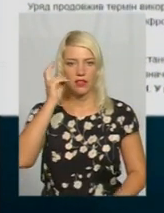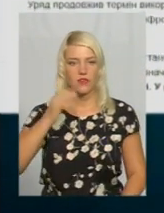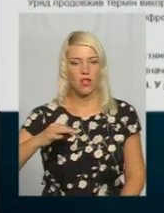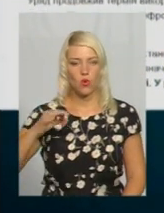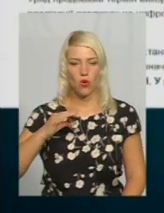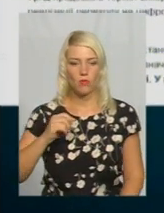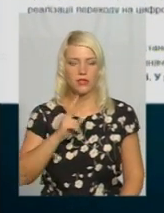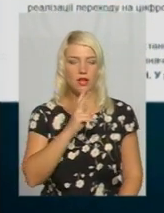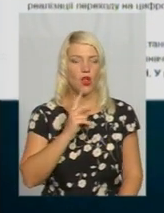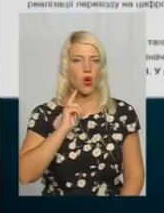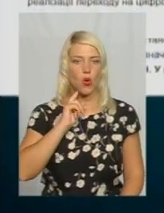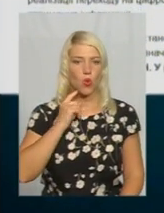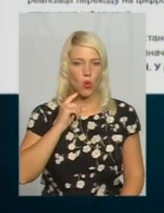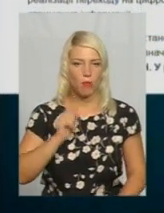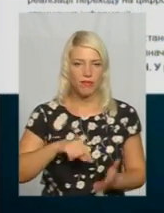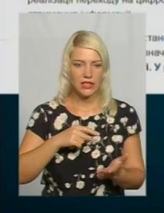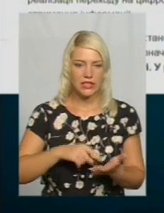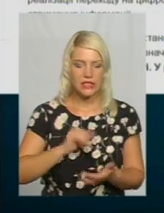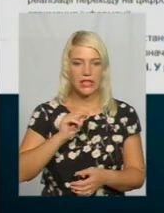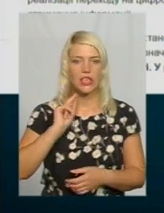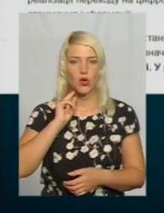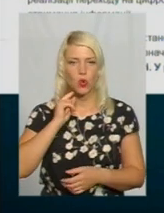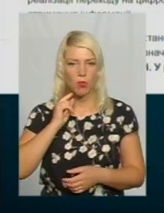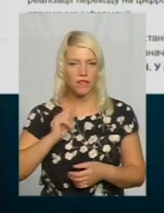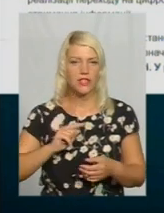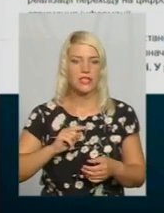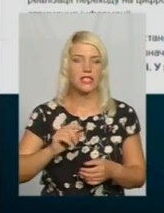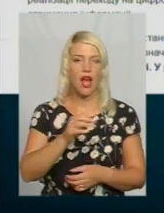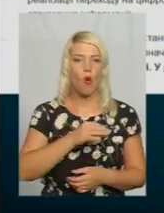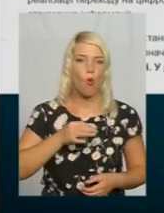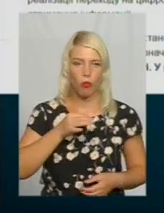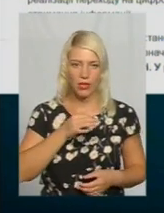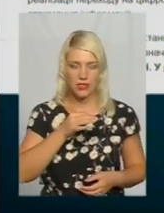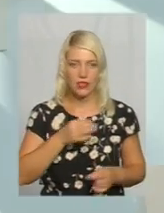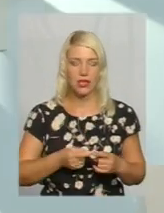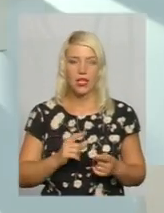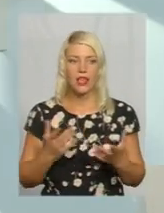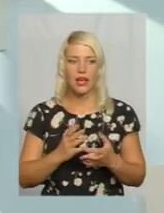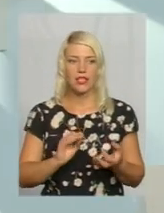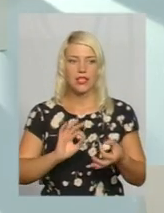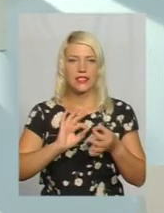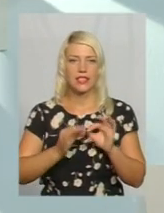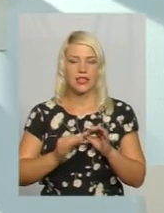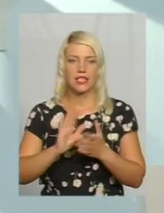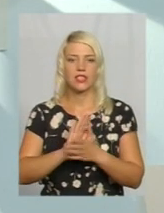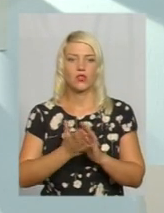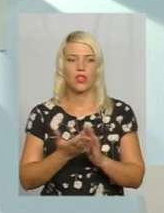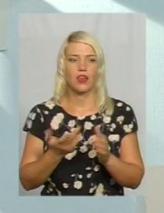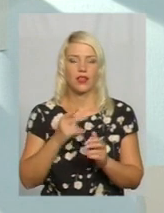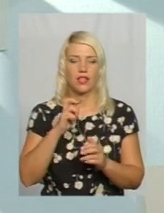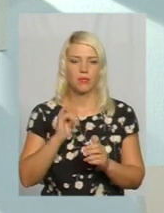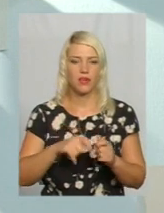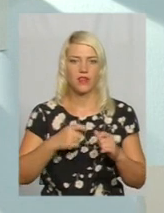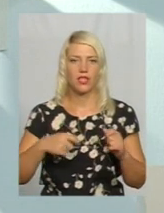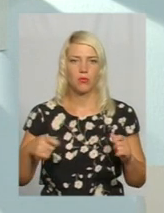у Кропивницькому та Кіровоградській області. Таких складних ситуацій, які би відтермінували